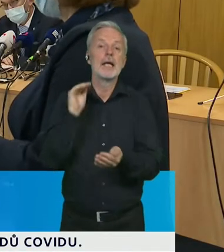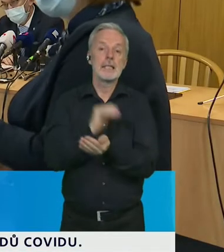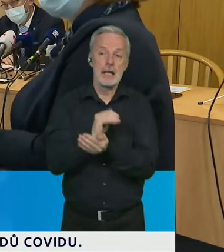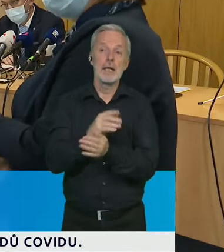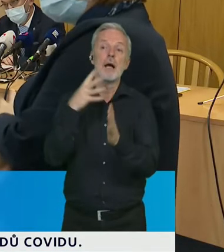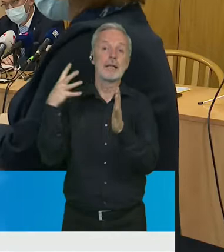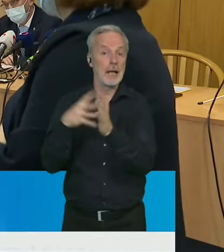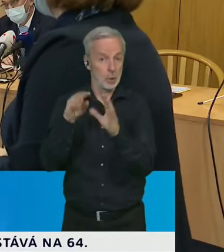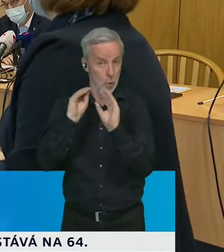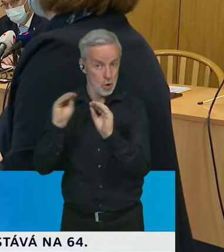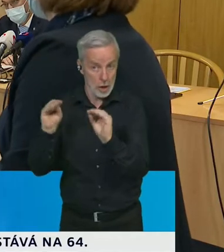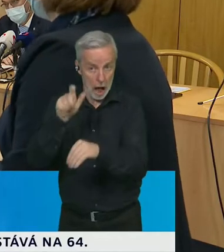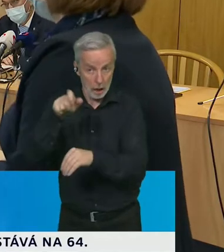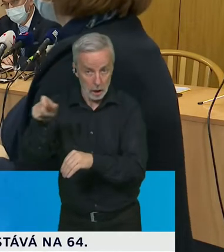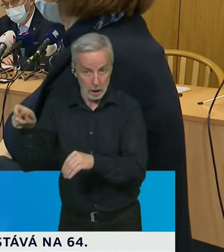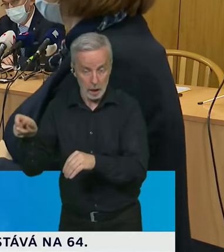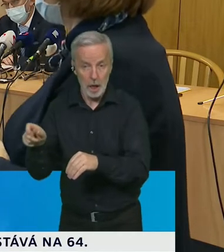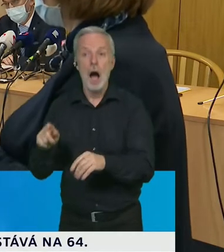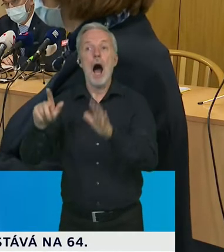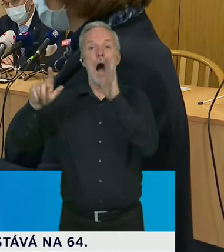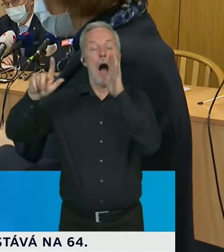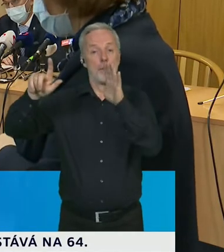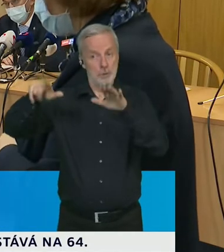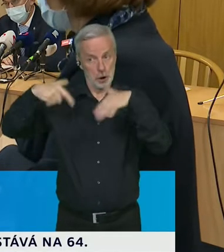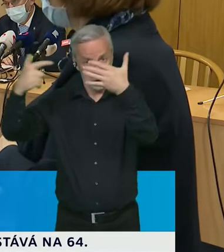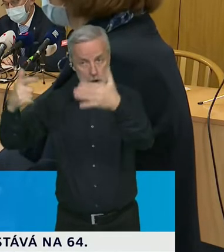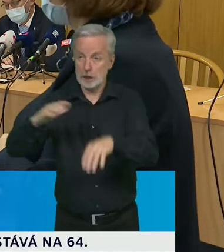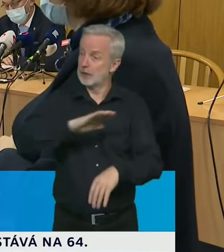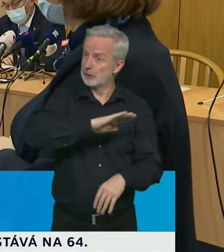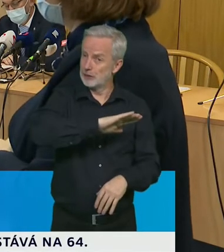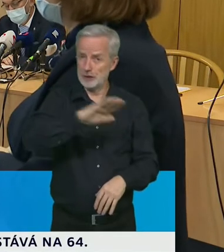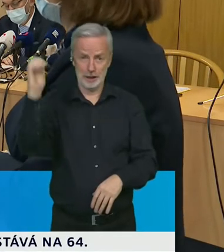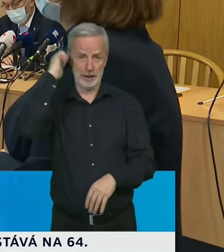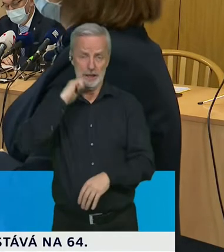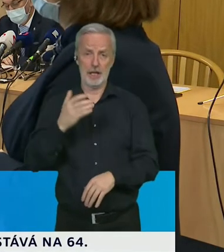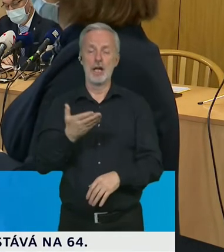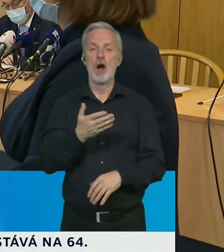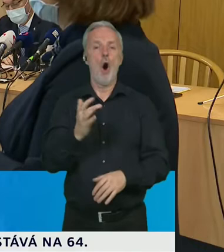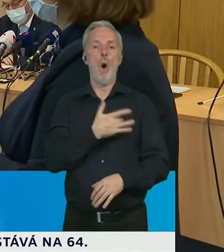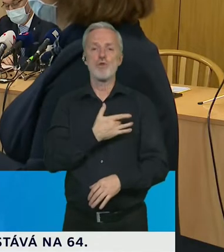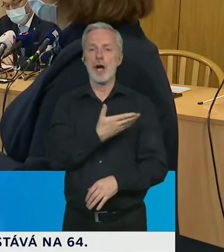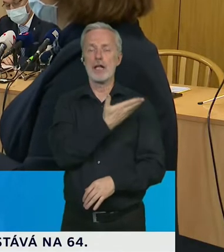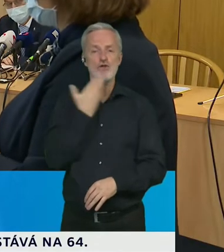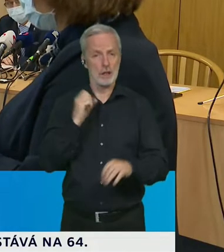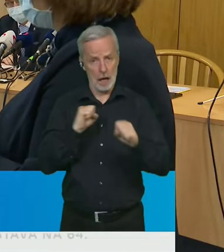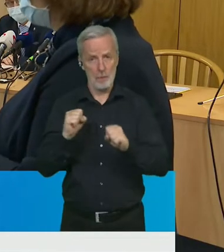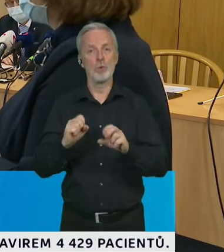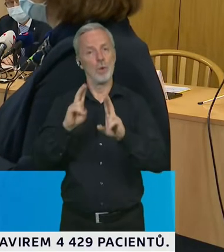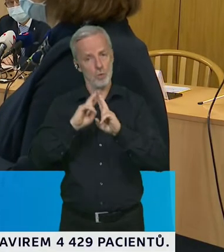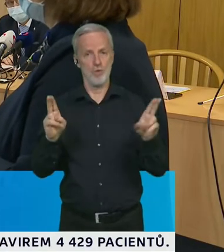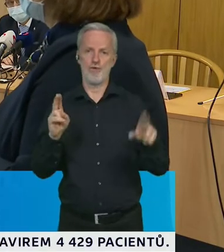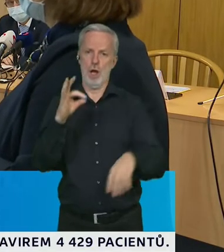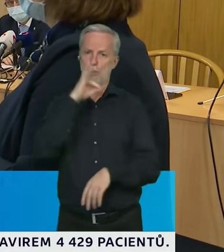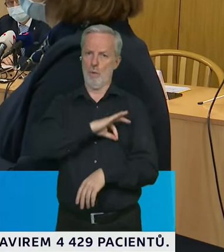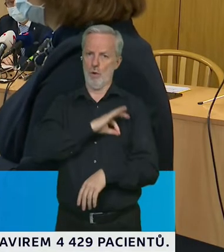a týden před zahájením testování občanů, České republiky. Je tady informace,